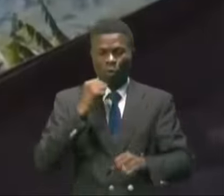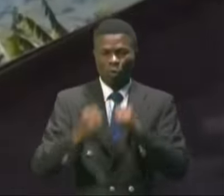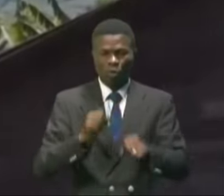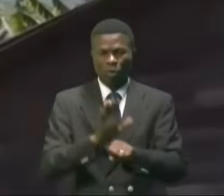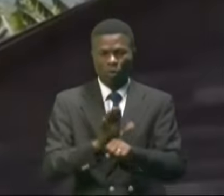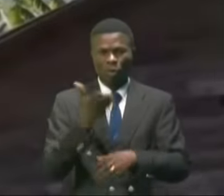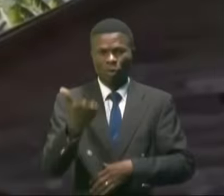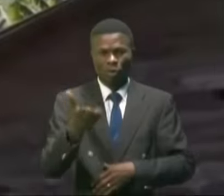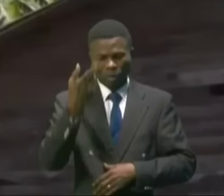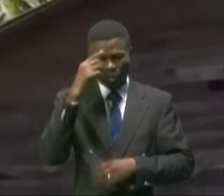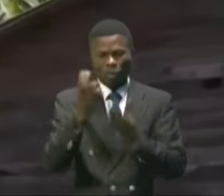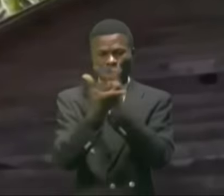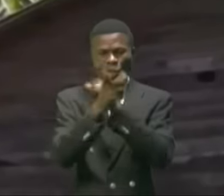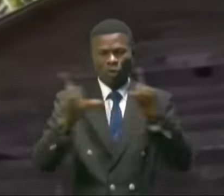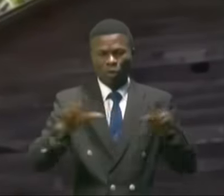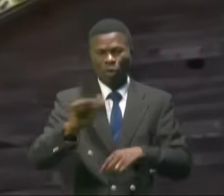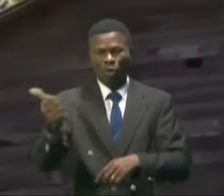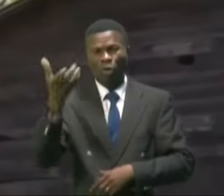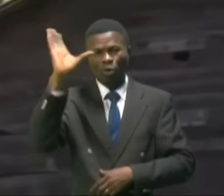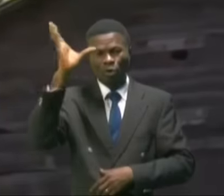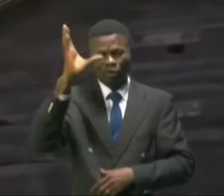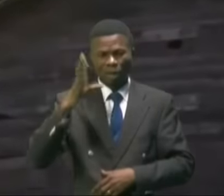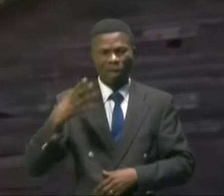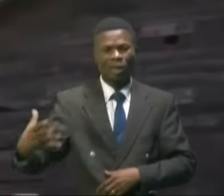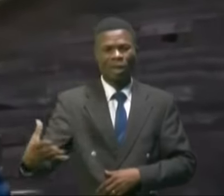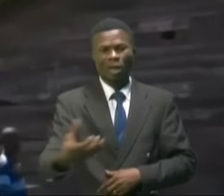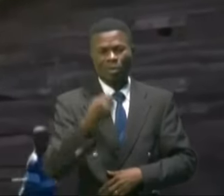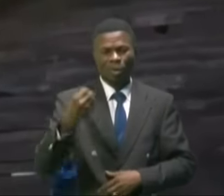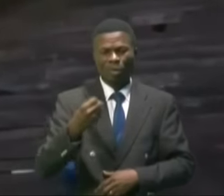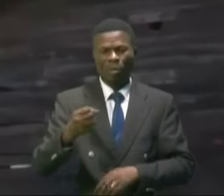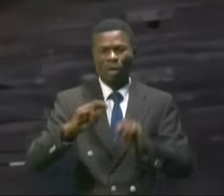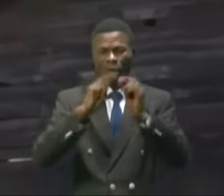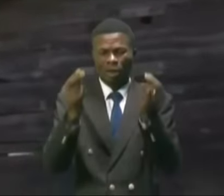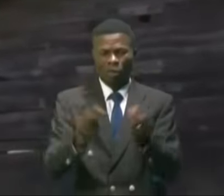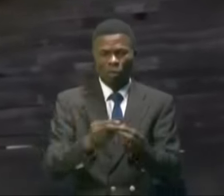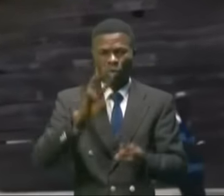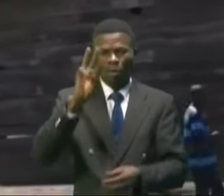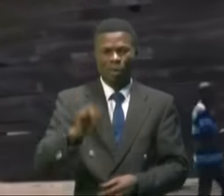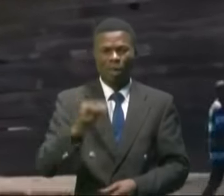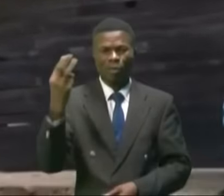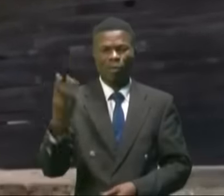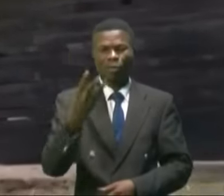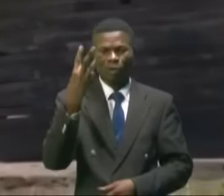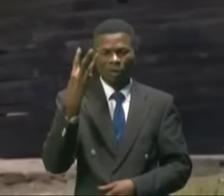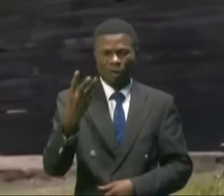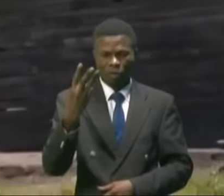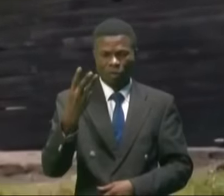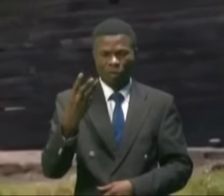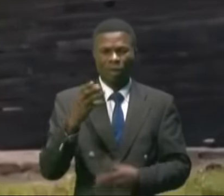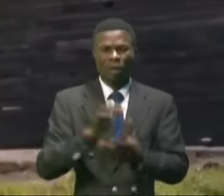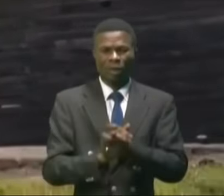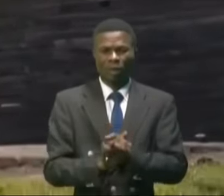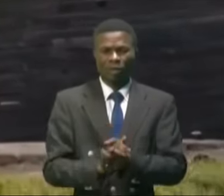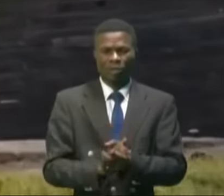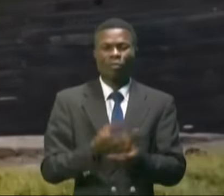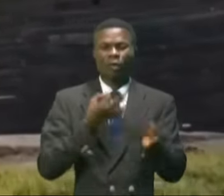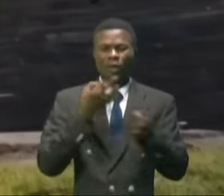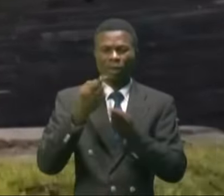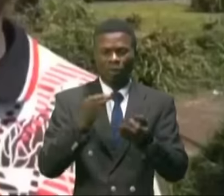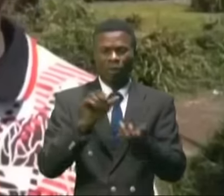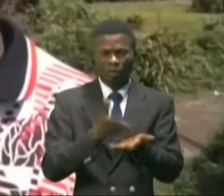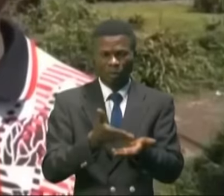pour libérer d'autres collines voisines sous l'emprise de la coalition M23-AFC